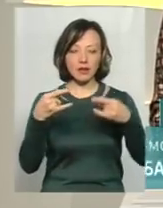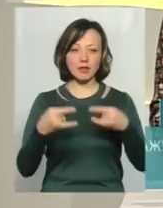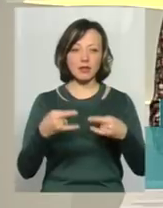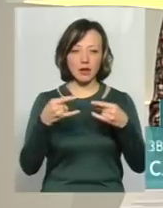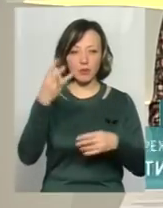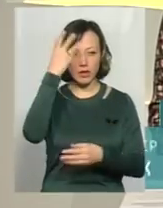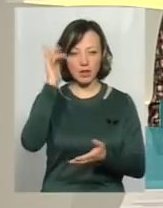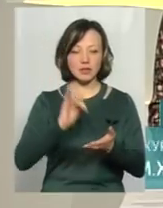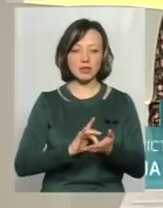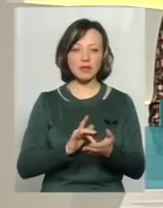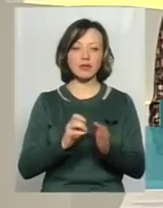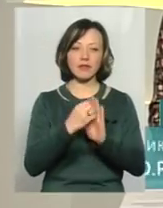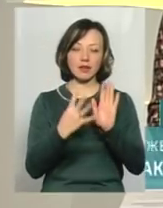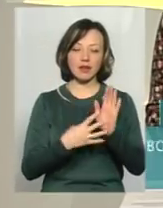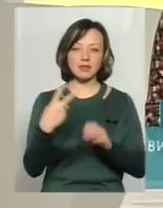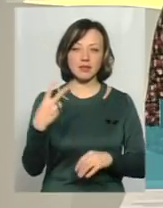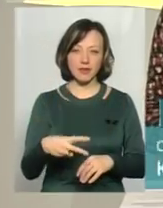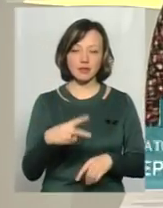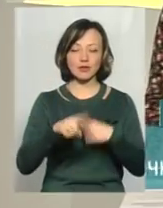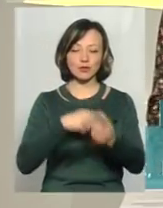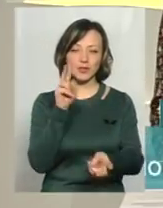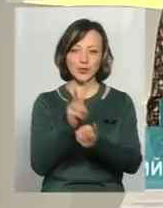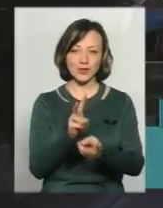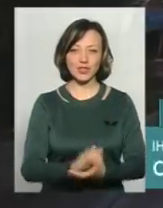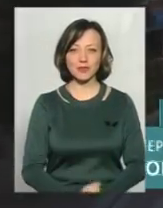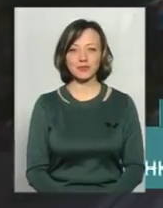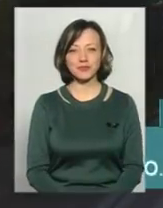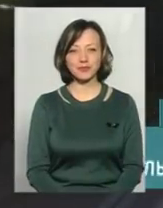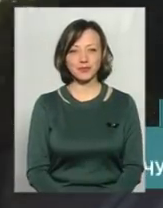Поділля Центр о 19.20. До наступних зустрічей.